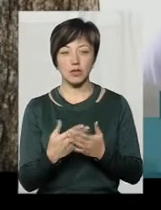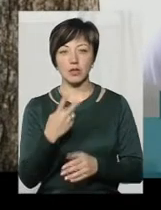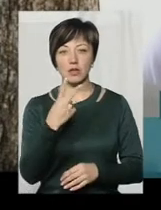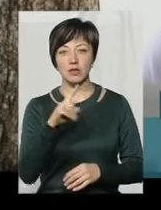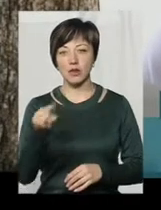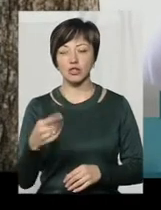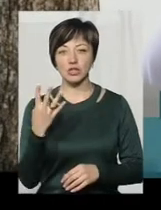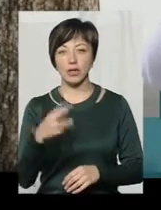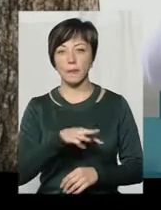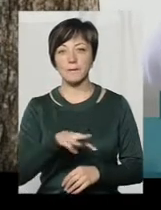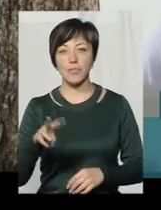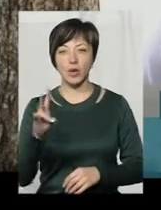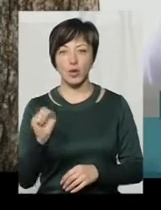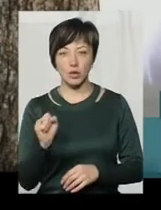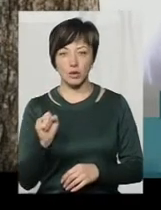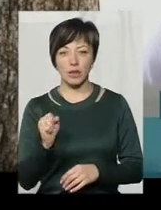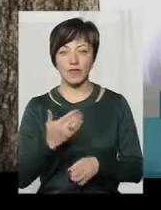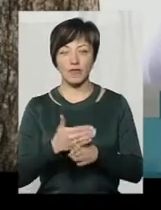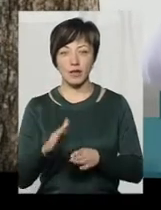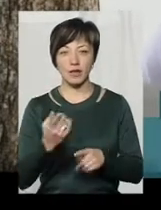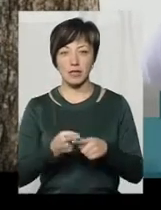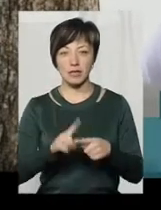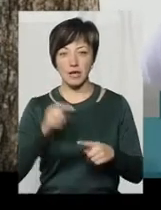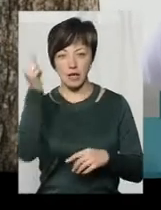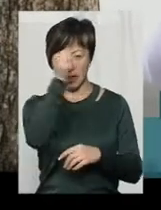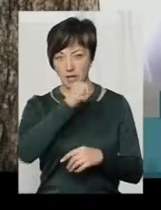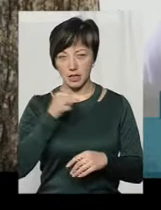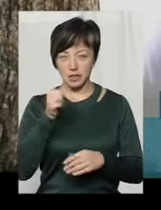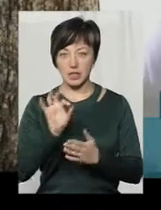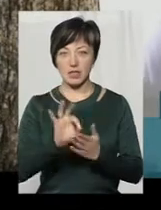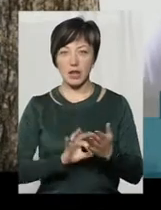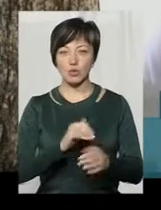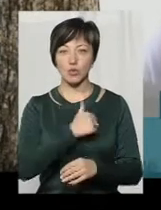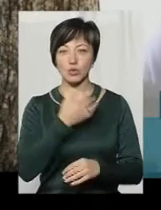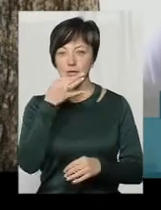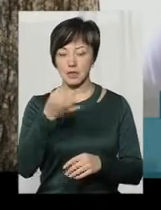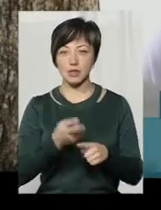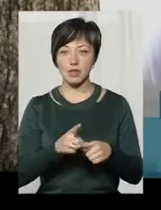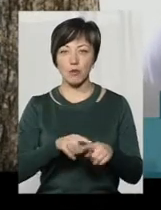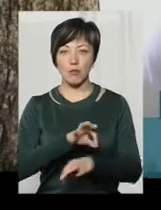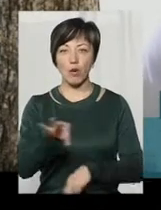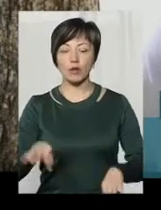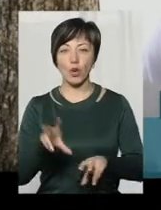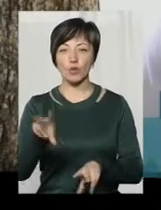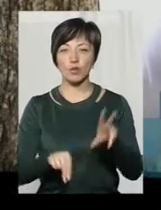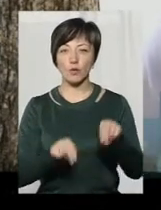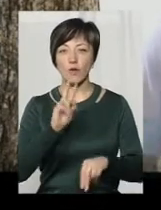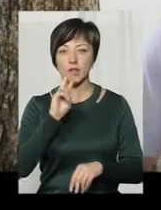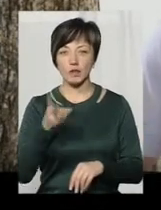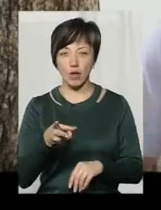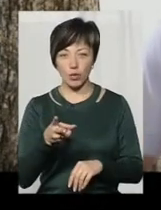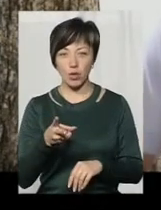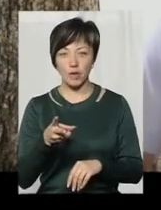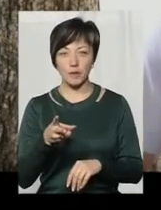,4 мільйона, виділена на цей рік. Зразу хочу сказати, що цей проєкт розрахований на два роки,